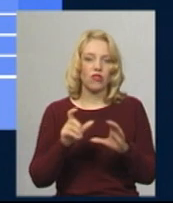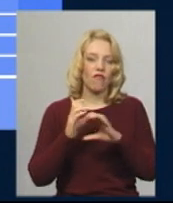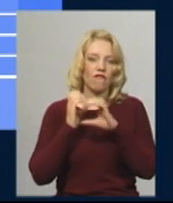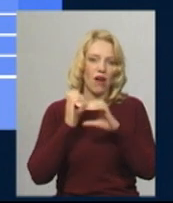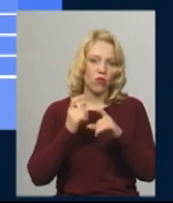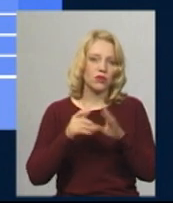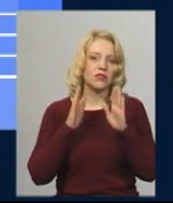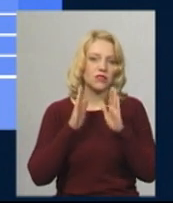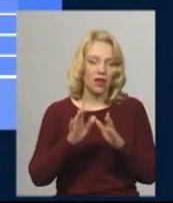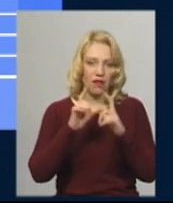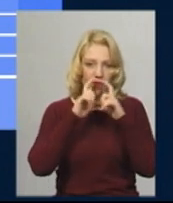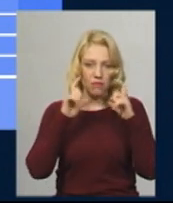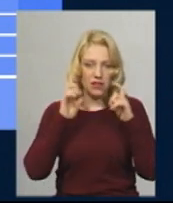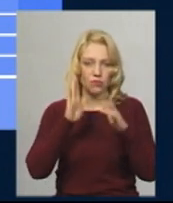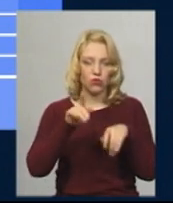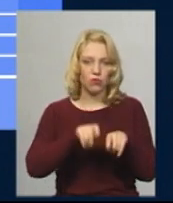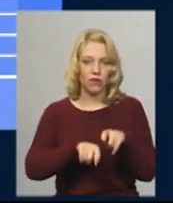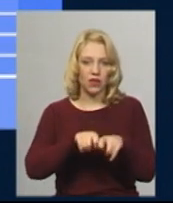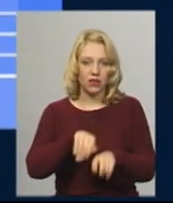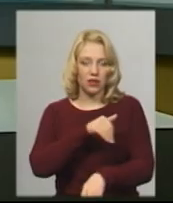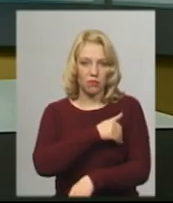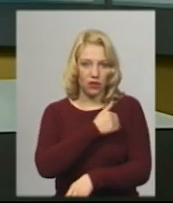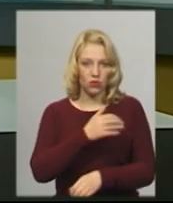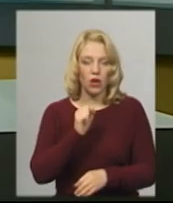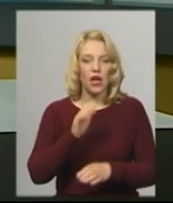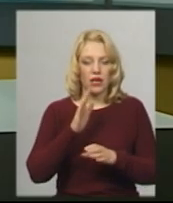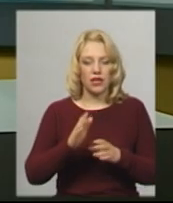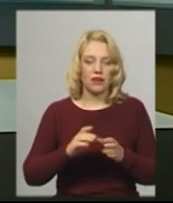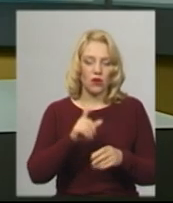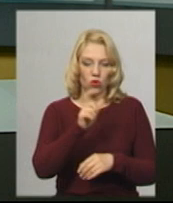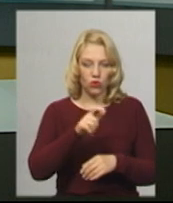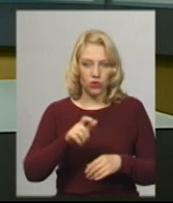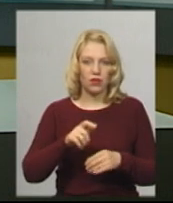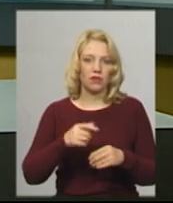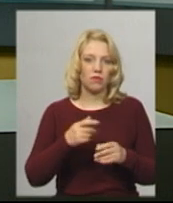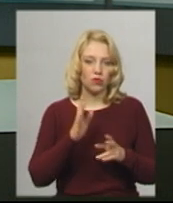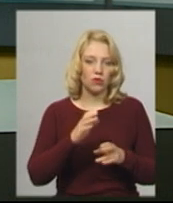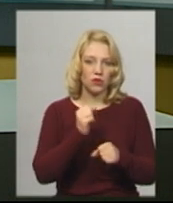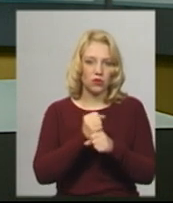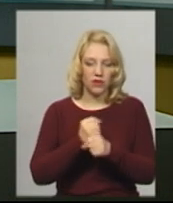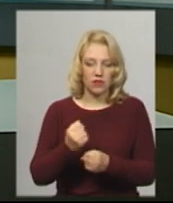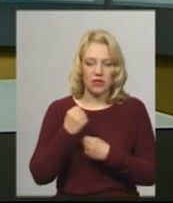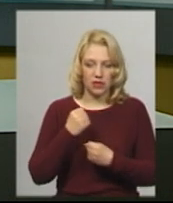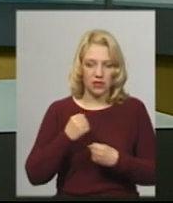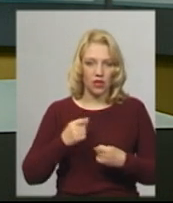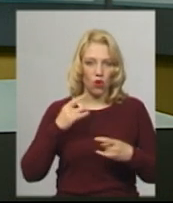температуру. Персонал працюватиме у захисних костюмах, поїзди дезінфікуватимуть до і після рейсів.